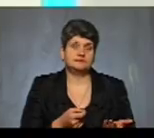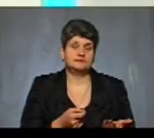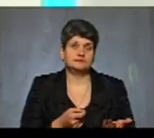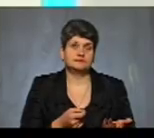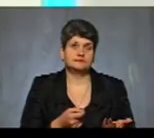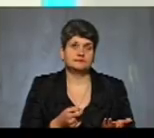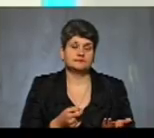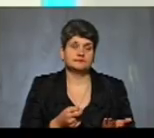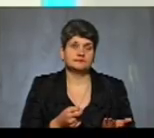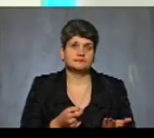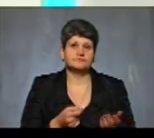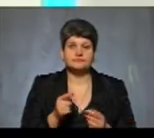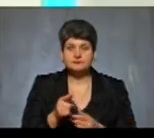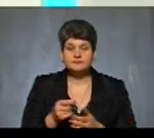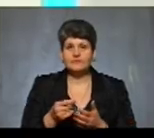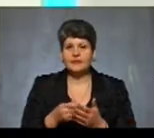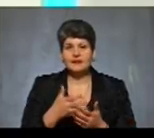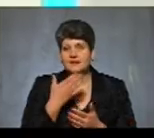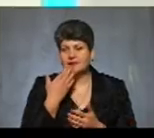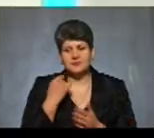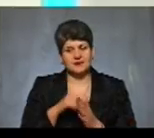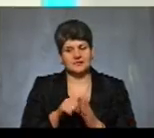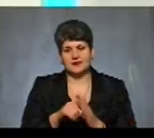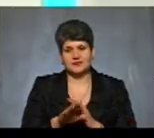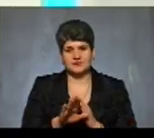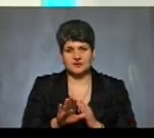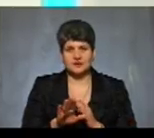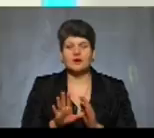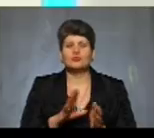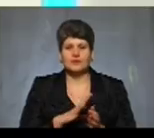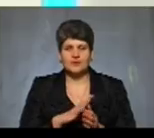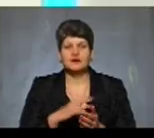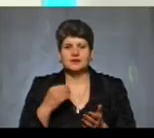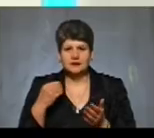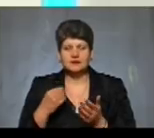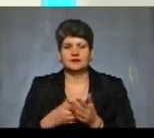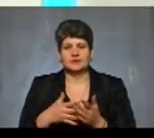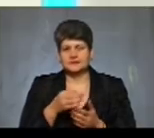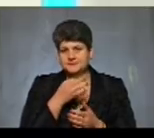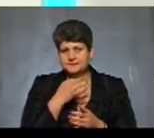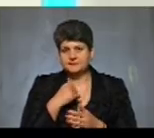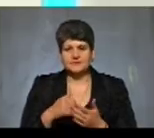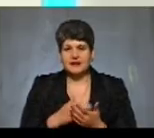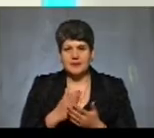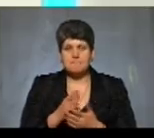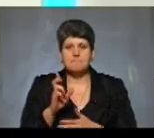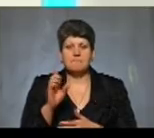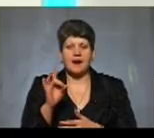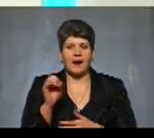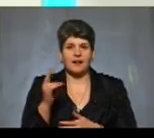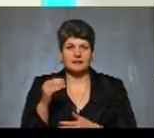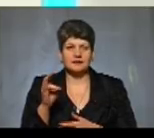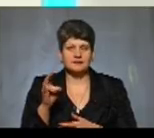позиція не має значення. Можуть бути як дороговартісні лікарські засоби, як і брендовані лікарські